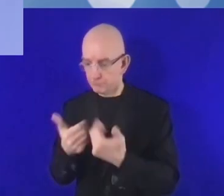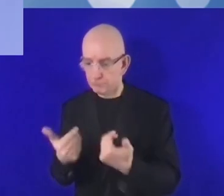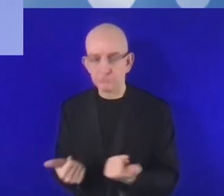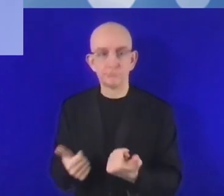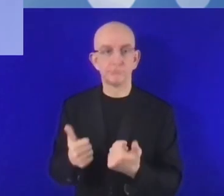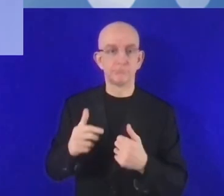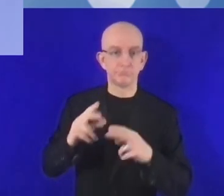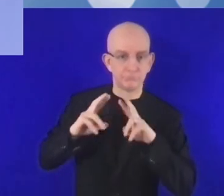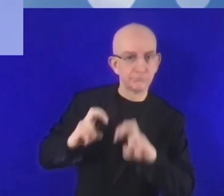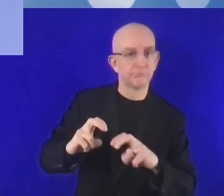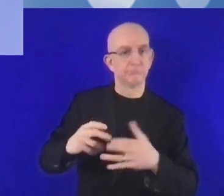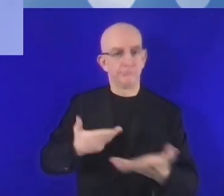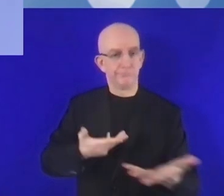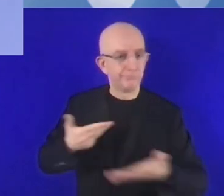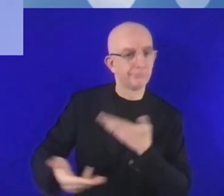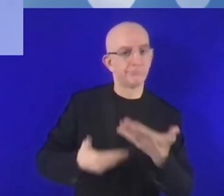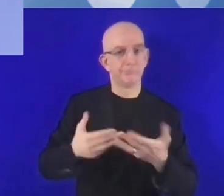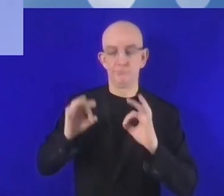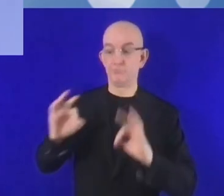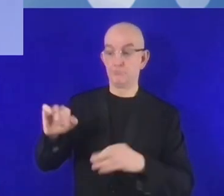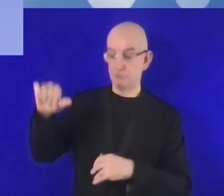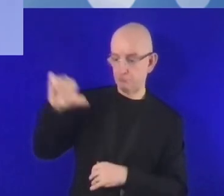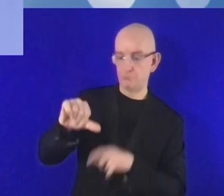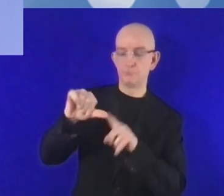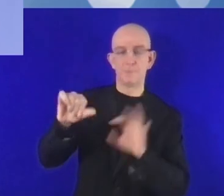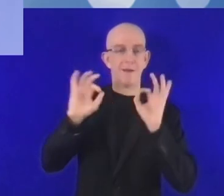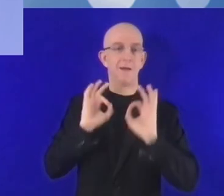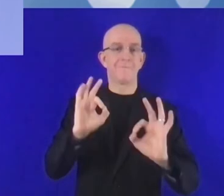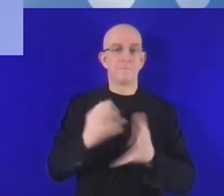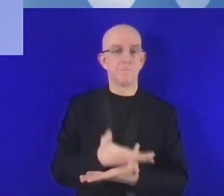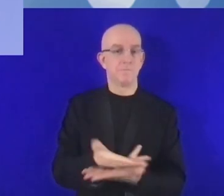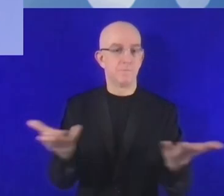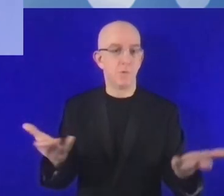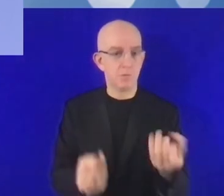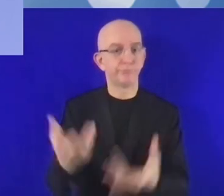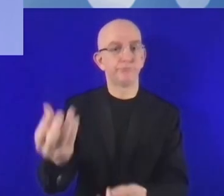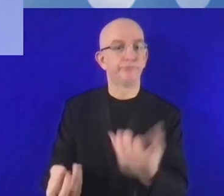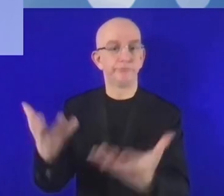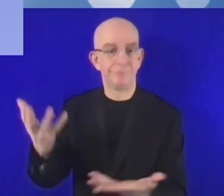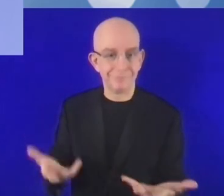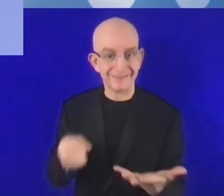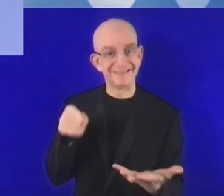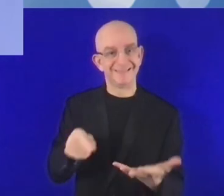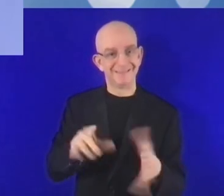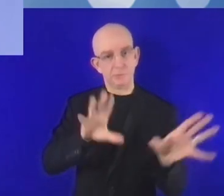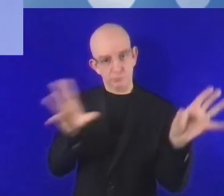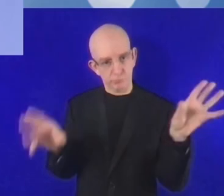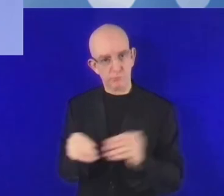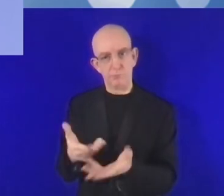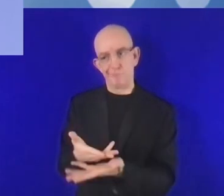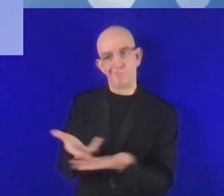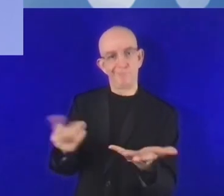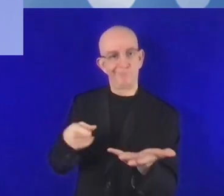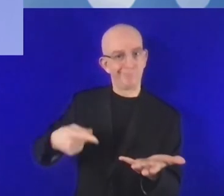نستفيد منها في التخطيط. إذن يجب أن تكون هذا التعاون المشترك